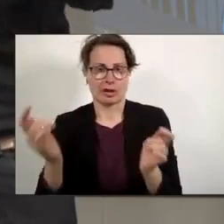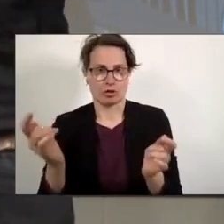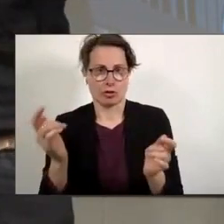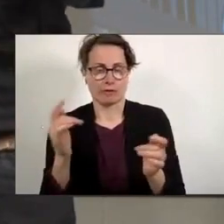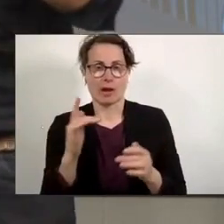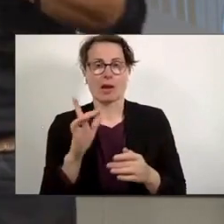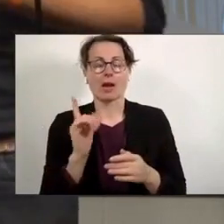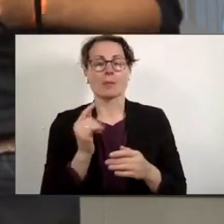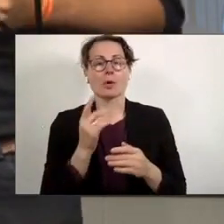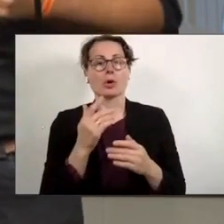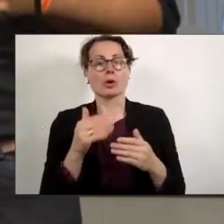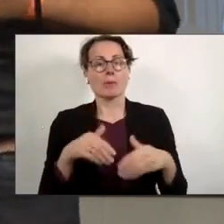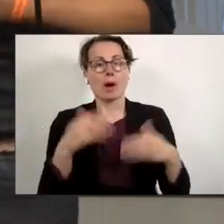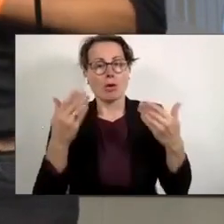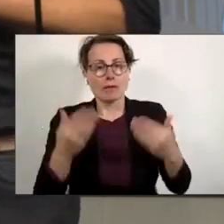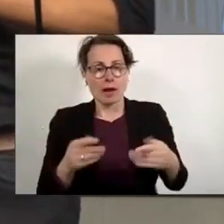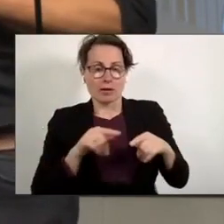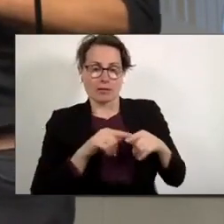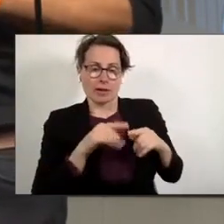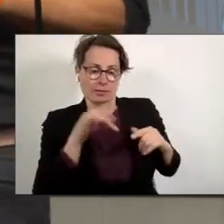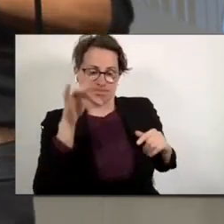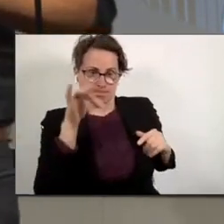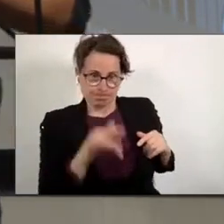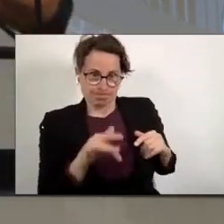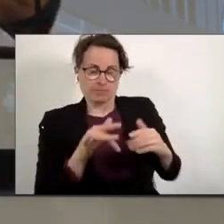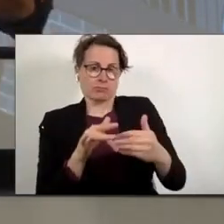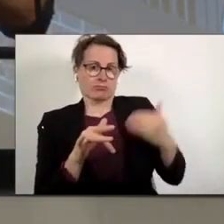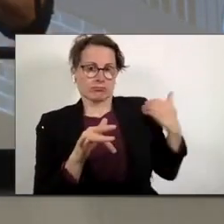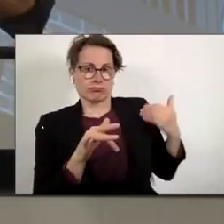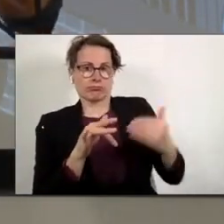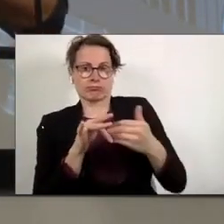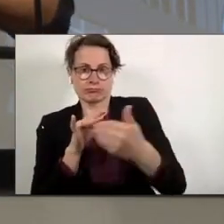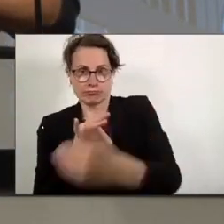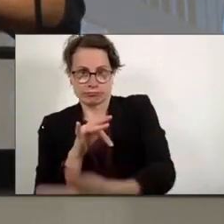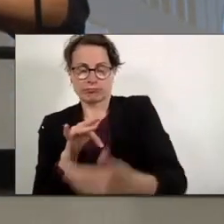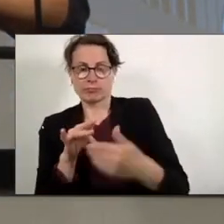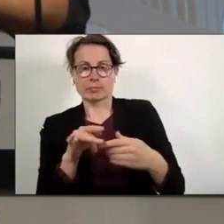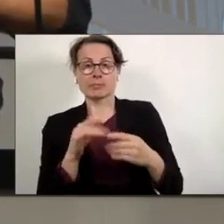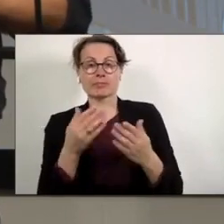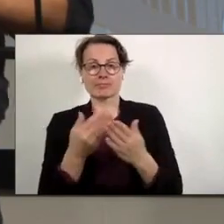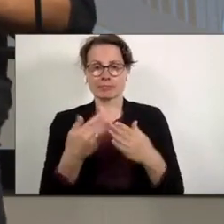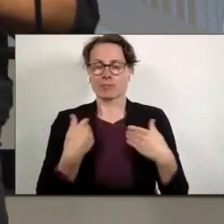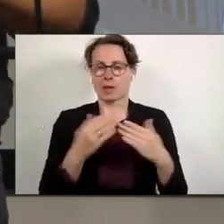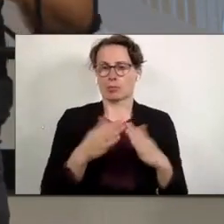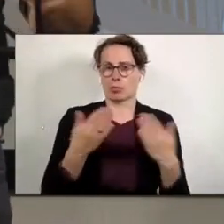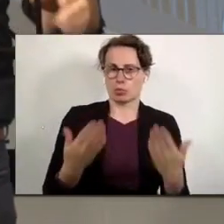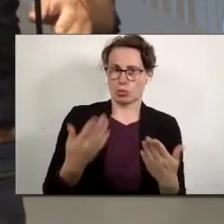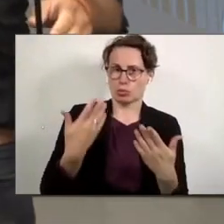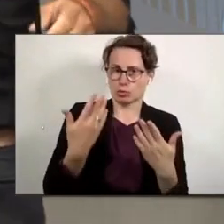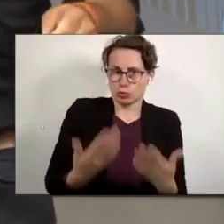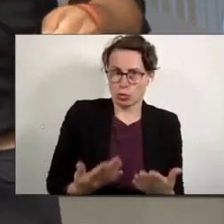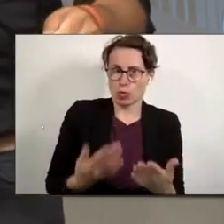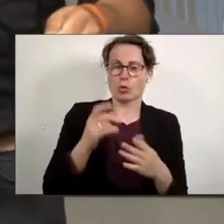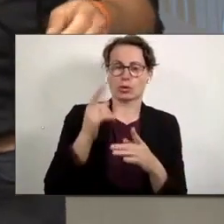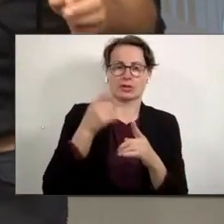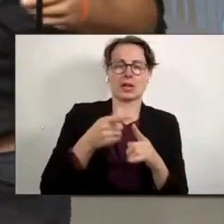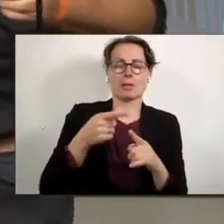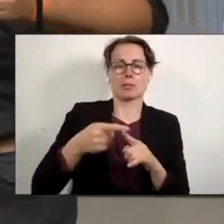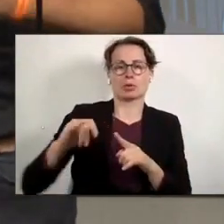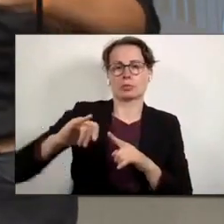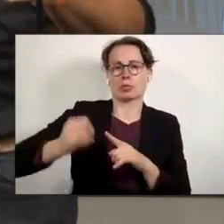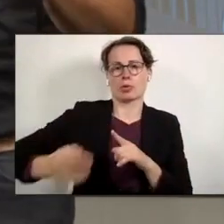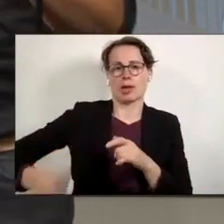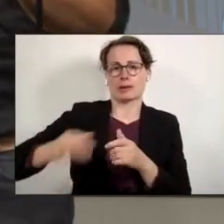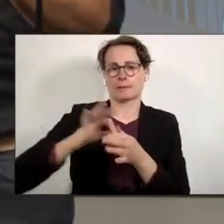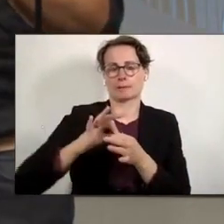Zäsur und als ein Wendepunkt. Genau und das haben wir gemacht mit dem Buch und dem Wegprojekt, was Lydia eben schon erzählt